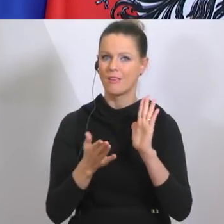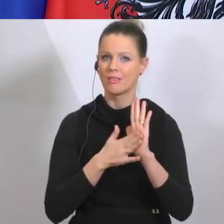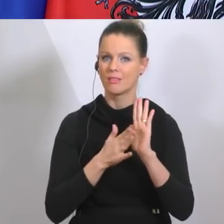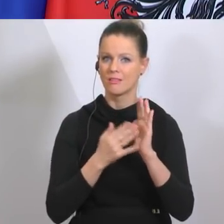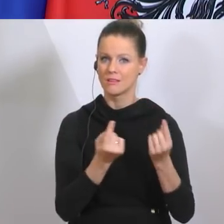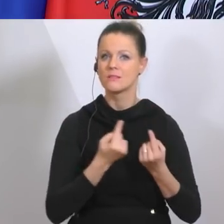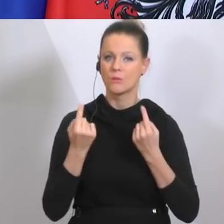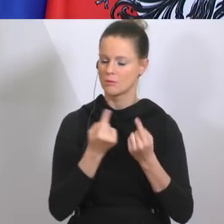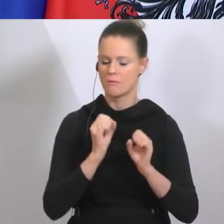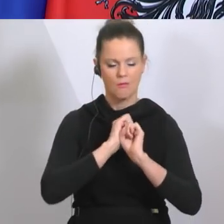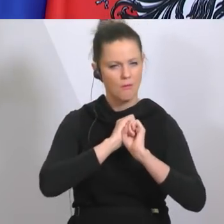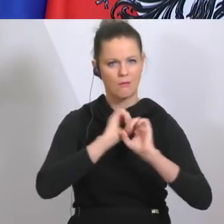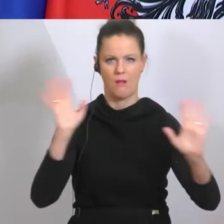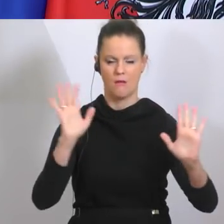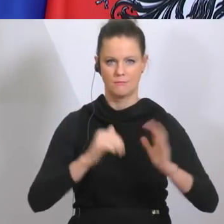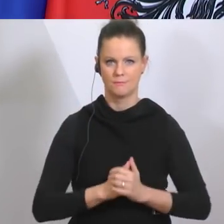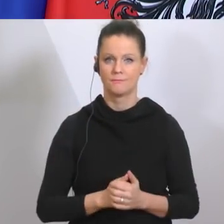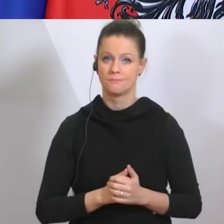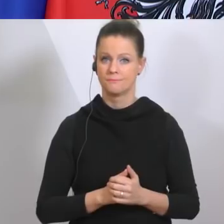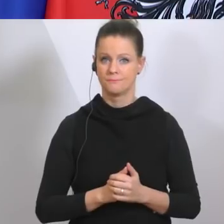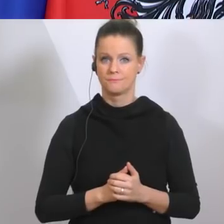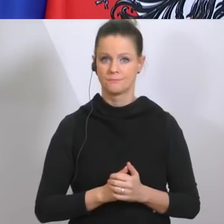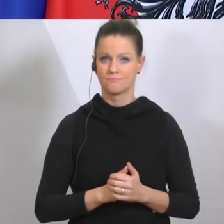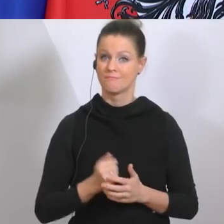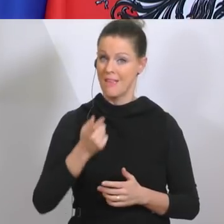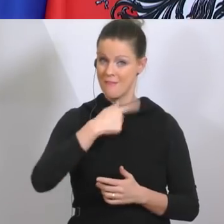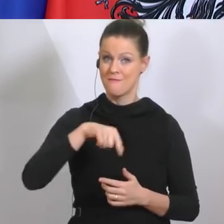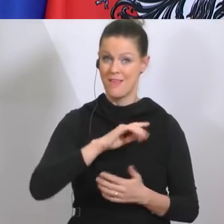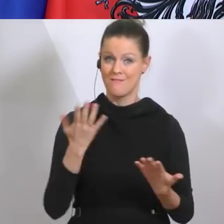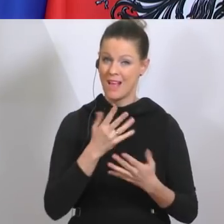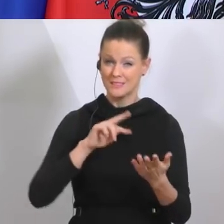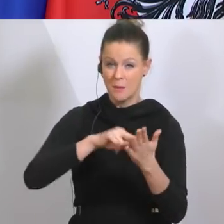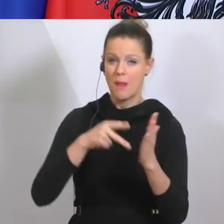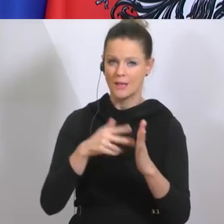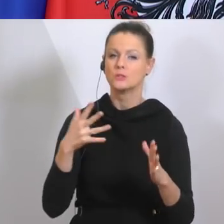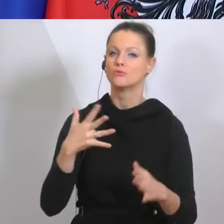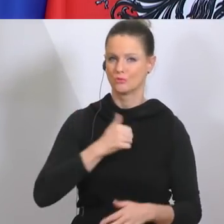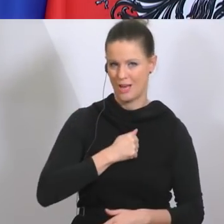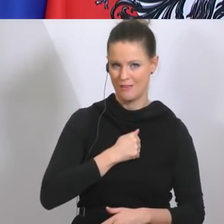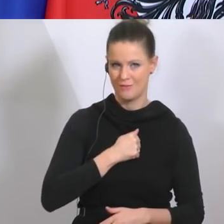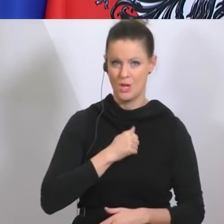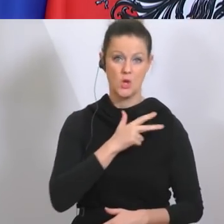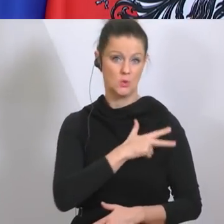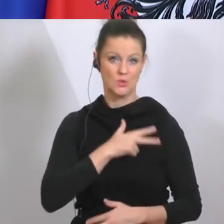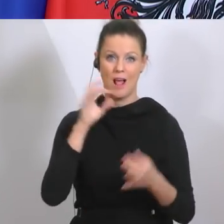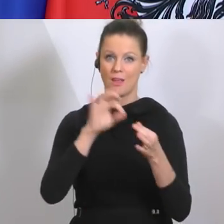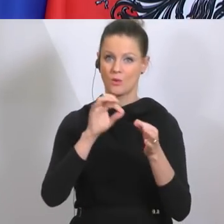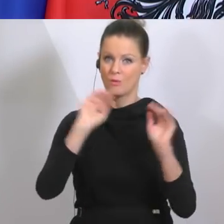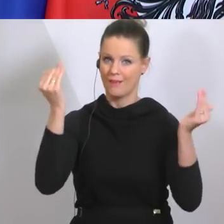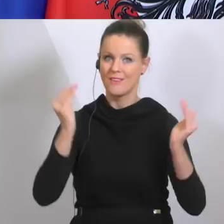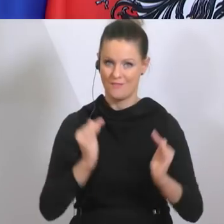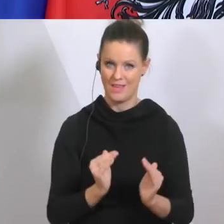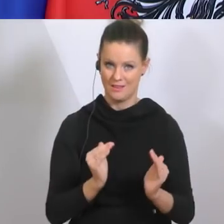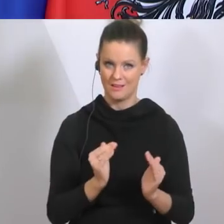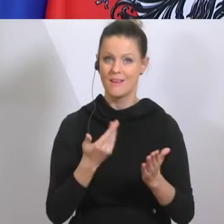eindeutige. Wir schaffen das, was wir uns vorgenommen haben, nämlich weniger soziale Kontakte und dadurch